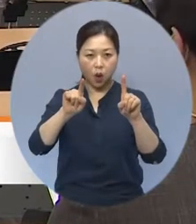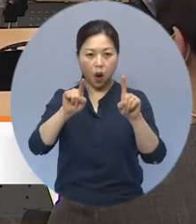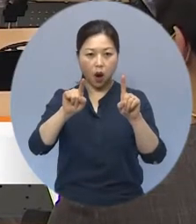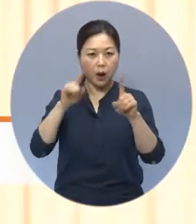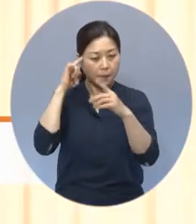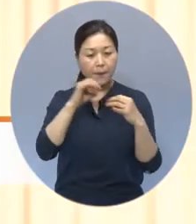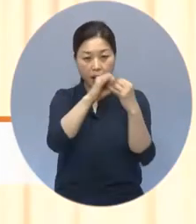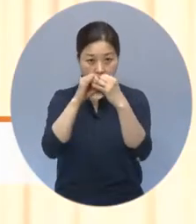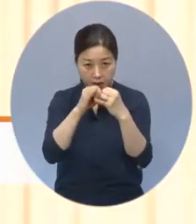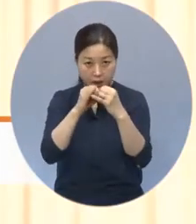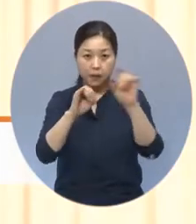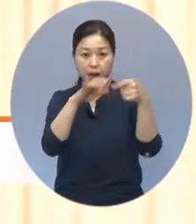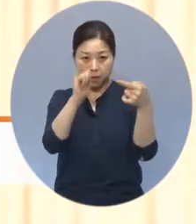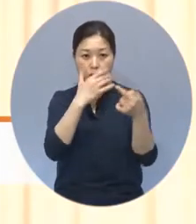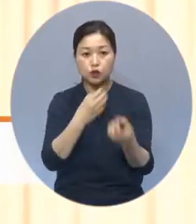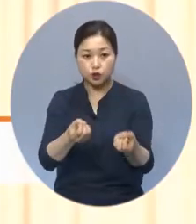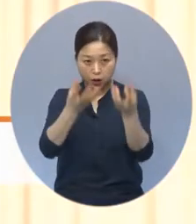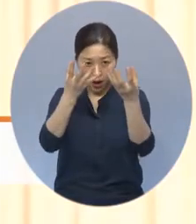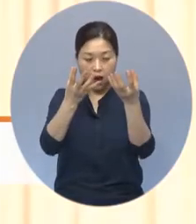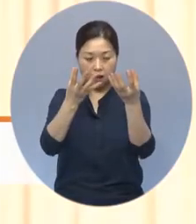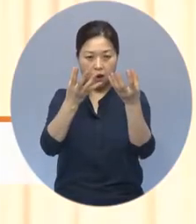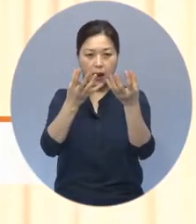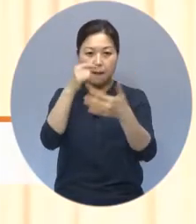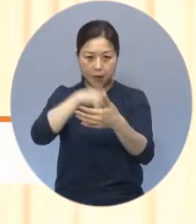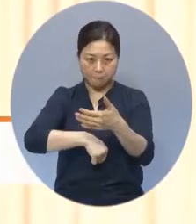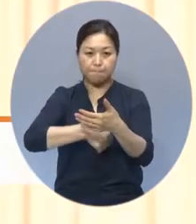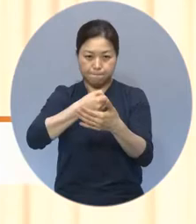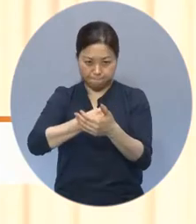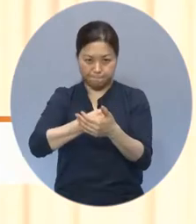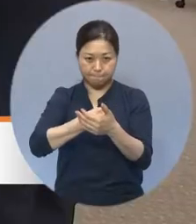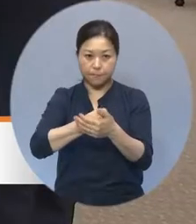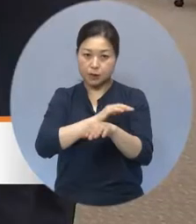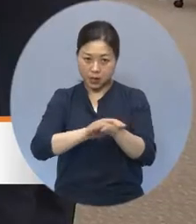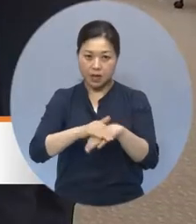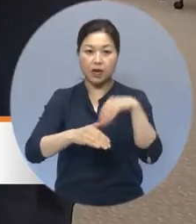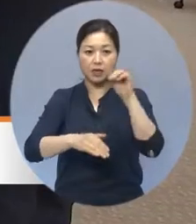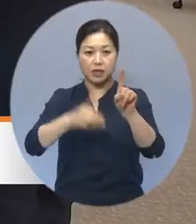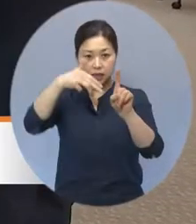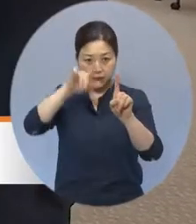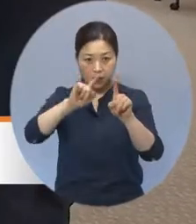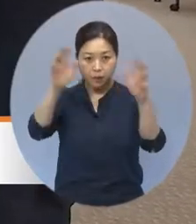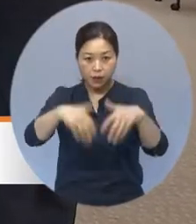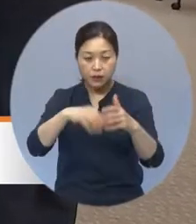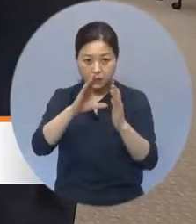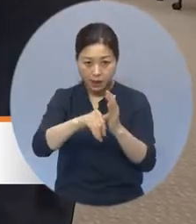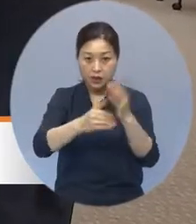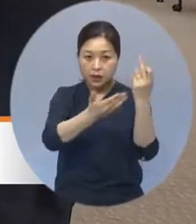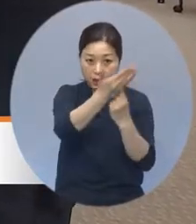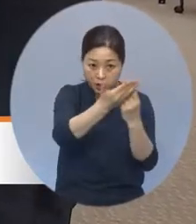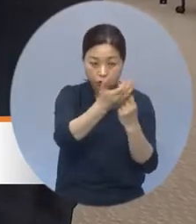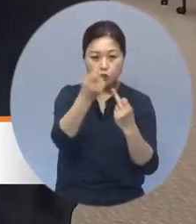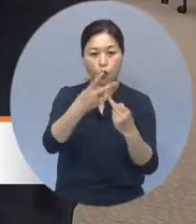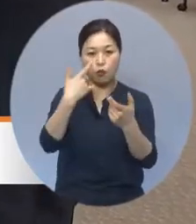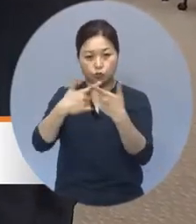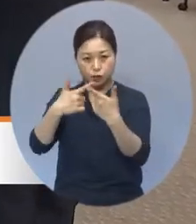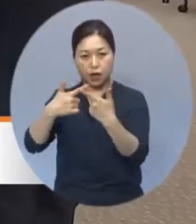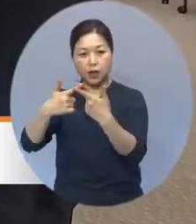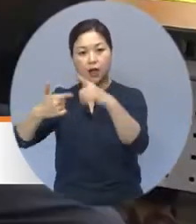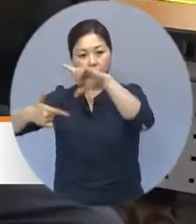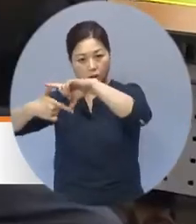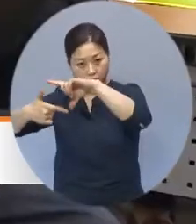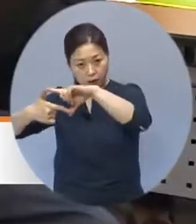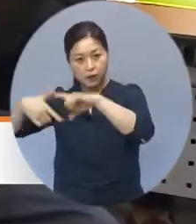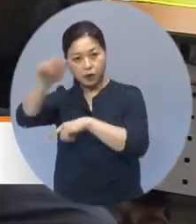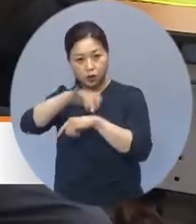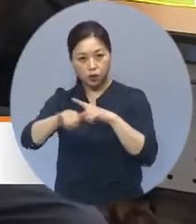축하와 결의를 다졌습니다. 1차 모집에는 제주를 시작으로 부산과 경남 등 전국